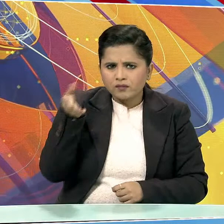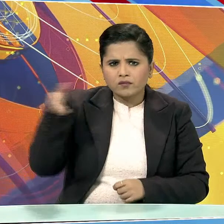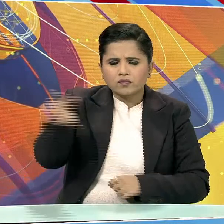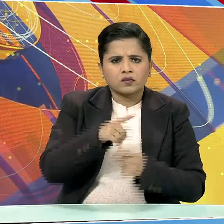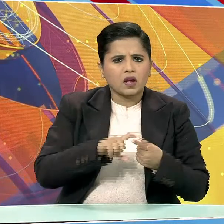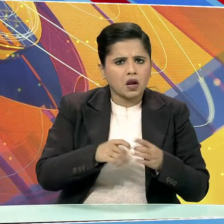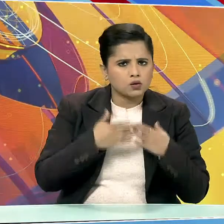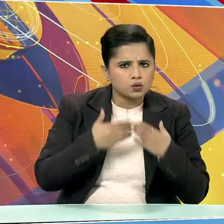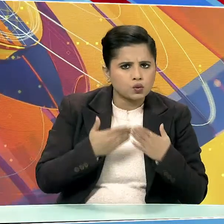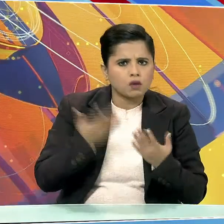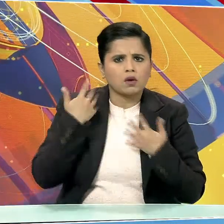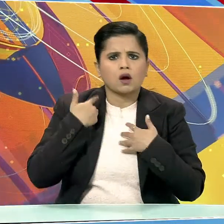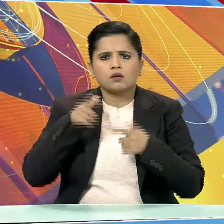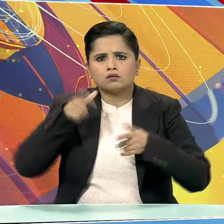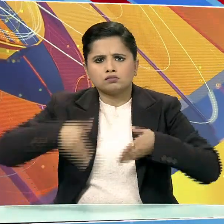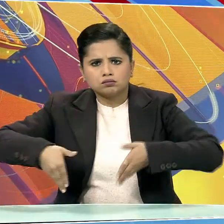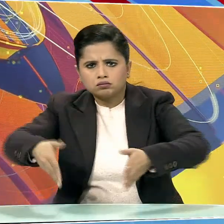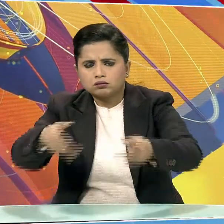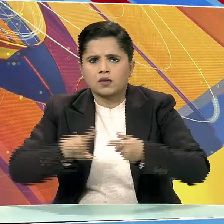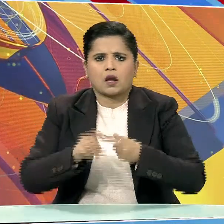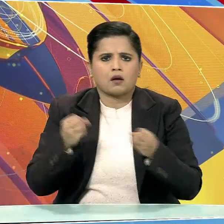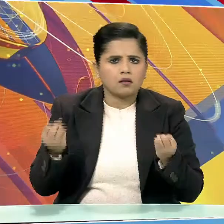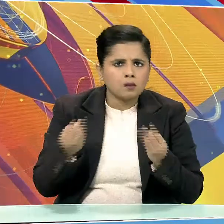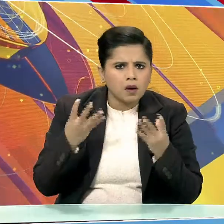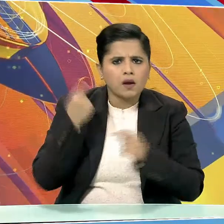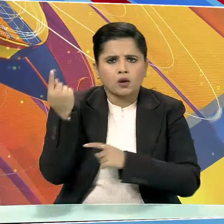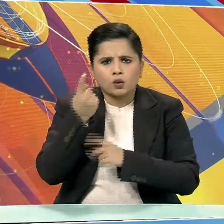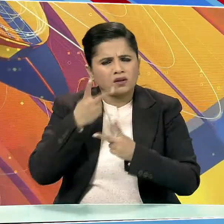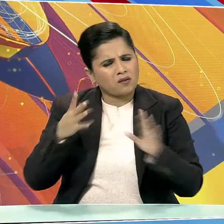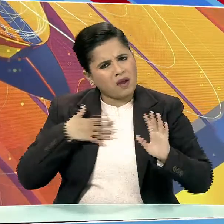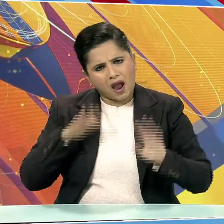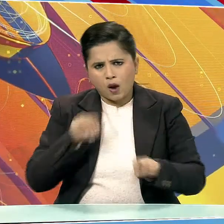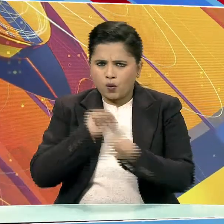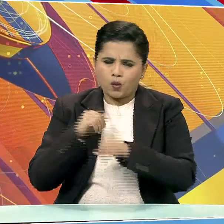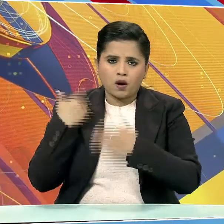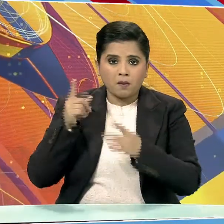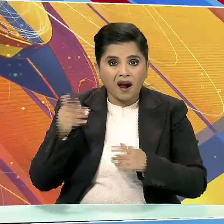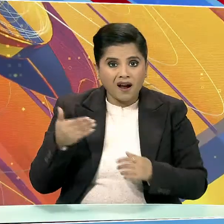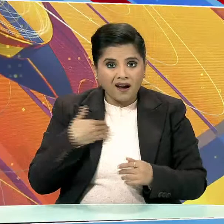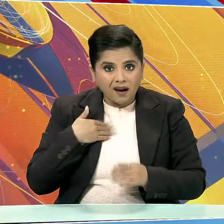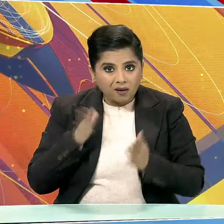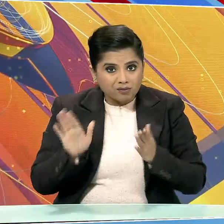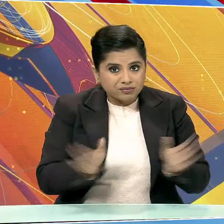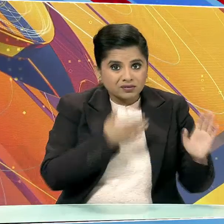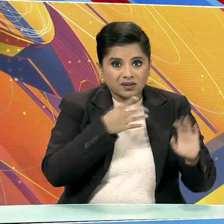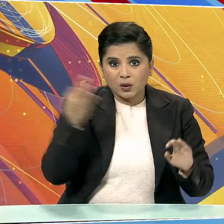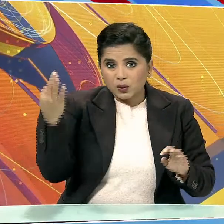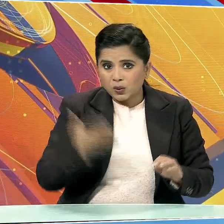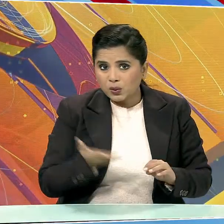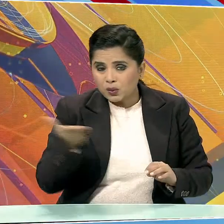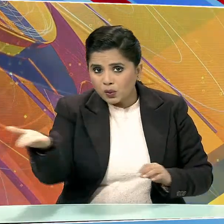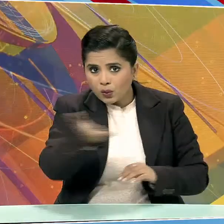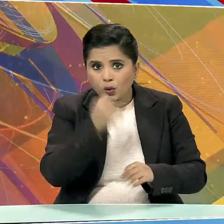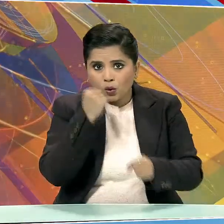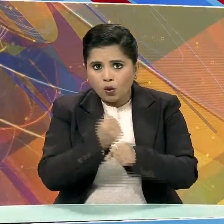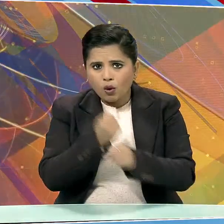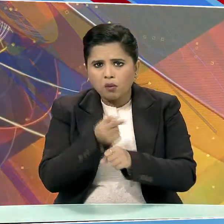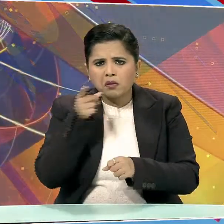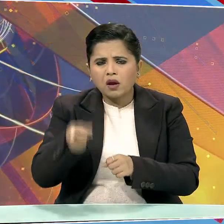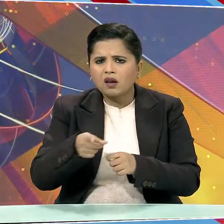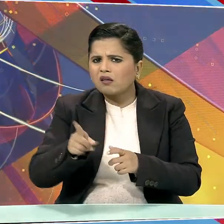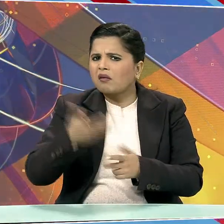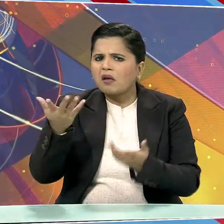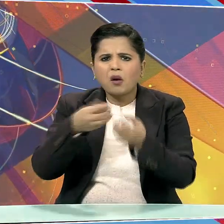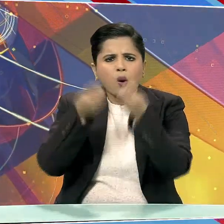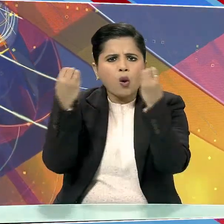सिक्षा, रोड, विद्युत, हर शित्र में काम किया था लेकिन हमारे बाद आई सरकार ने जारकन को तबाह कर दिया